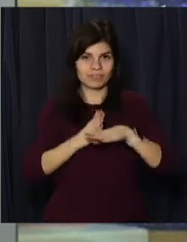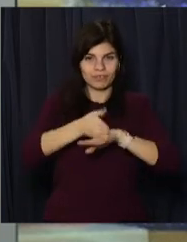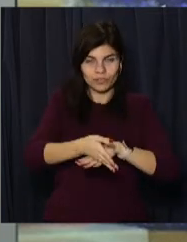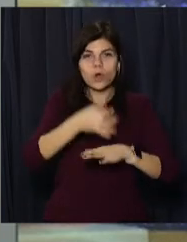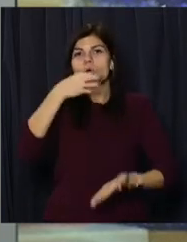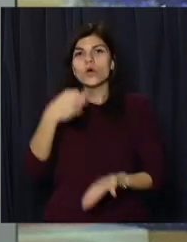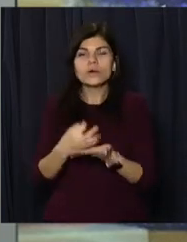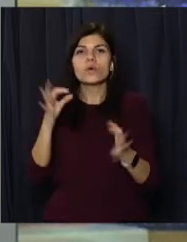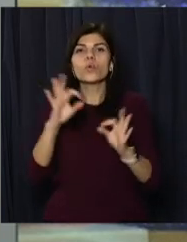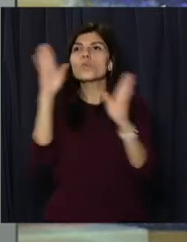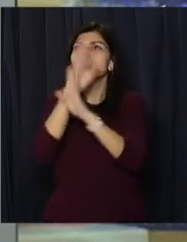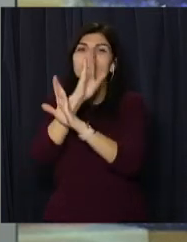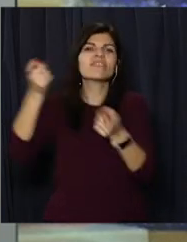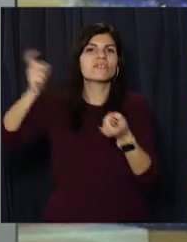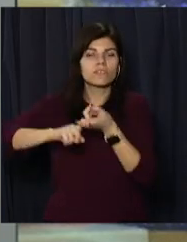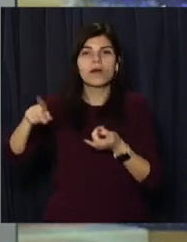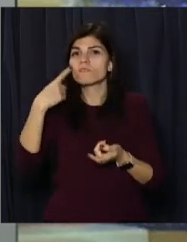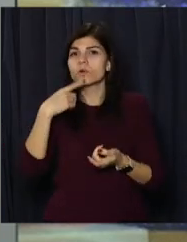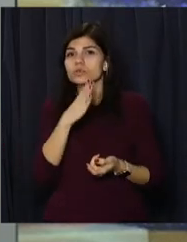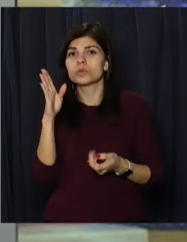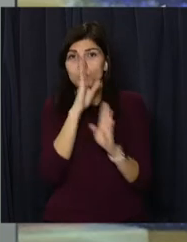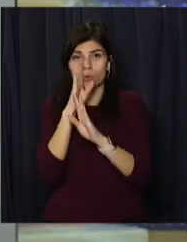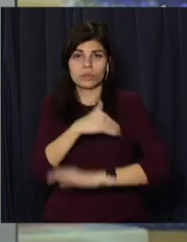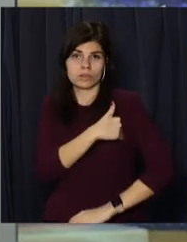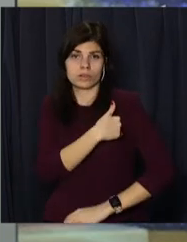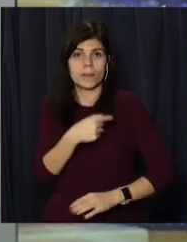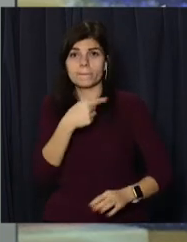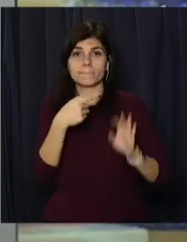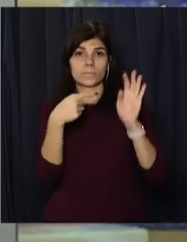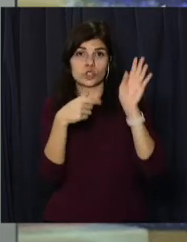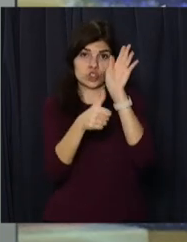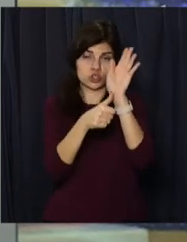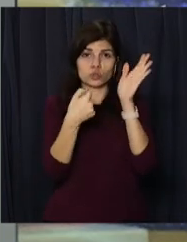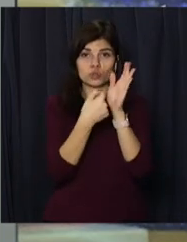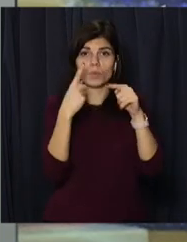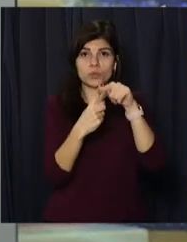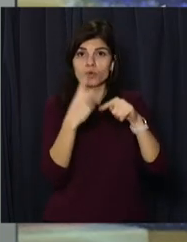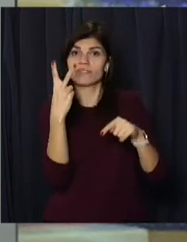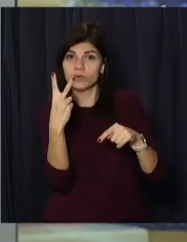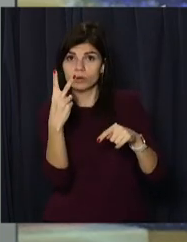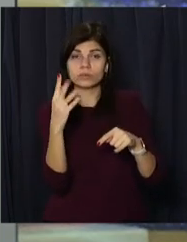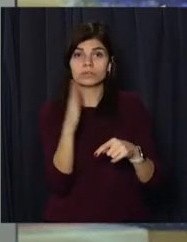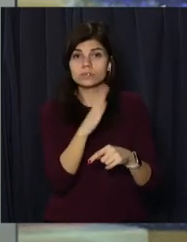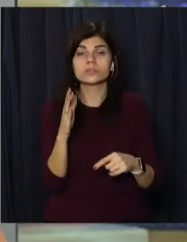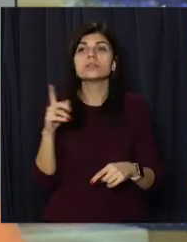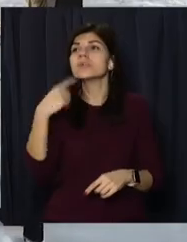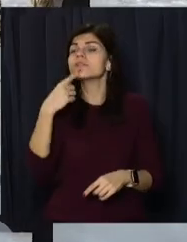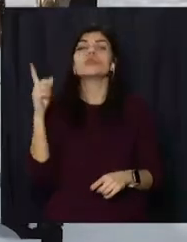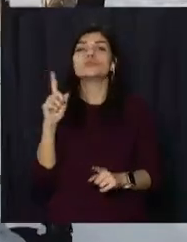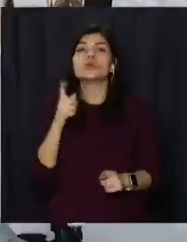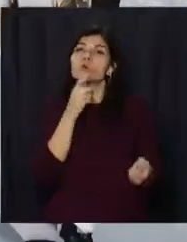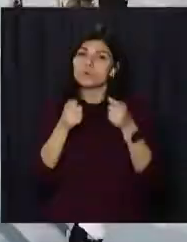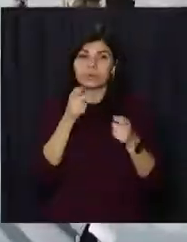центру гідрометеорології. Стопчик термометра показуватиме від мінус 6 до плюс 2 градусів. Метеорологи кажуть,